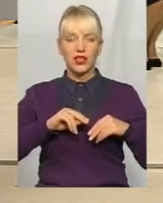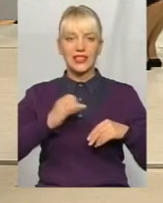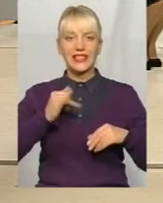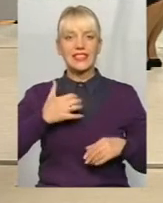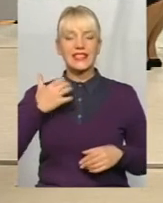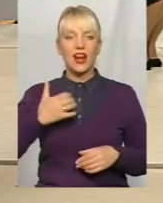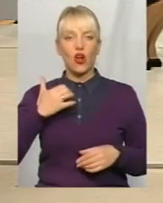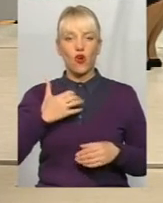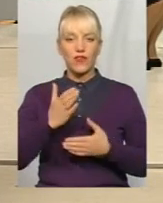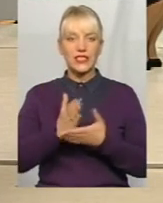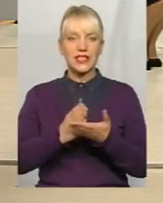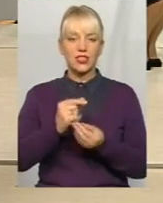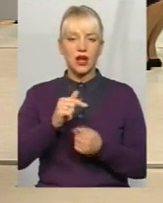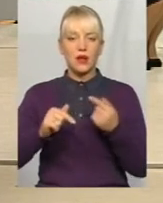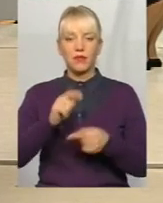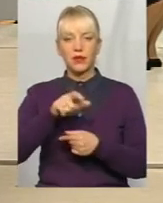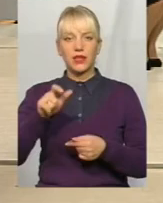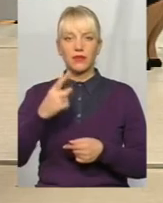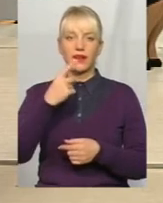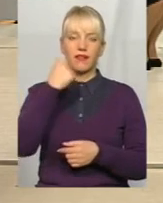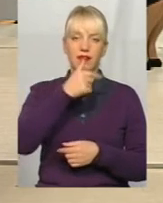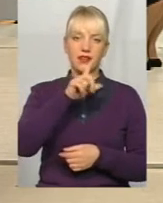стаж підприємцям? Рік за рік,